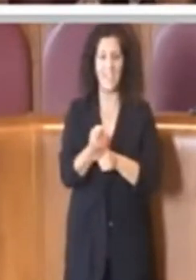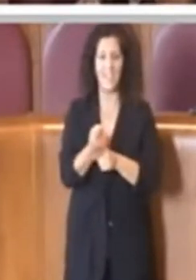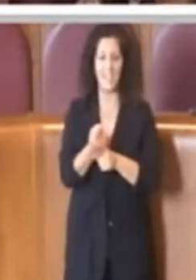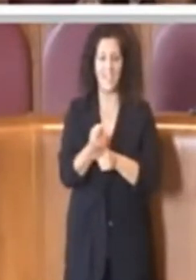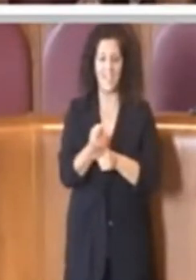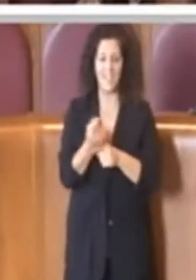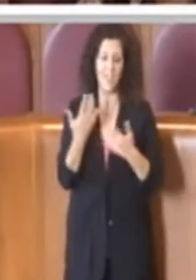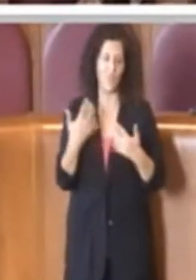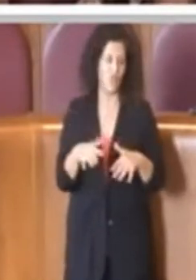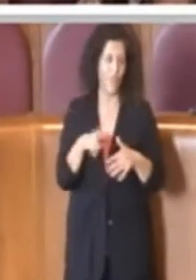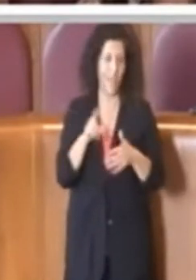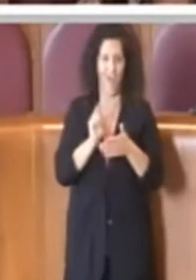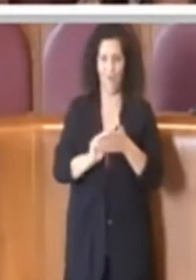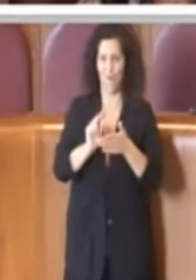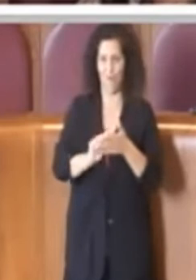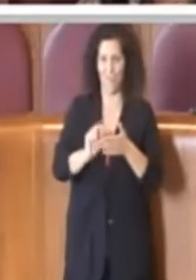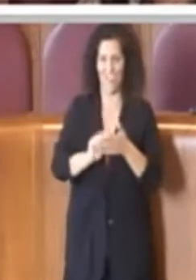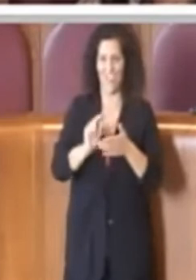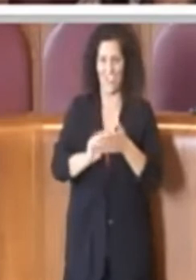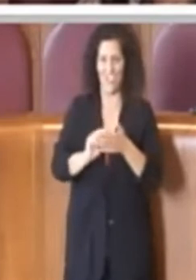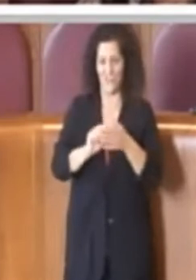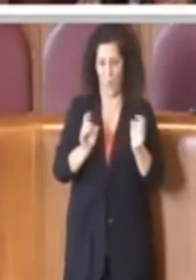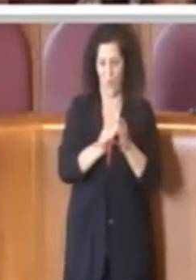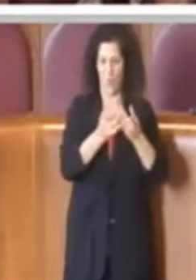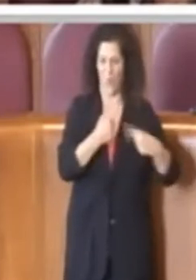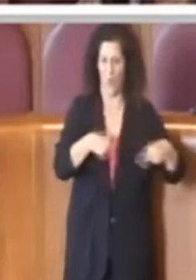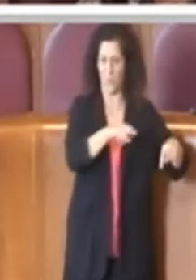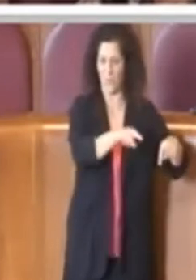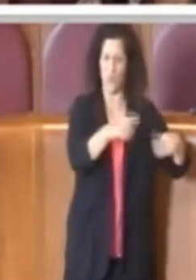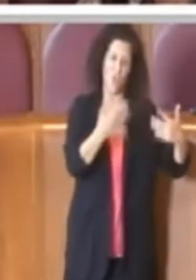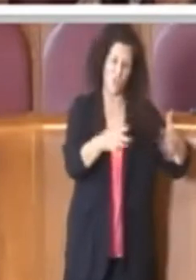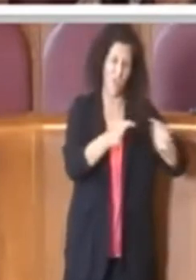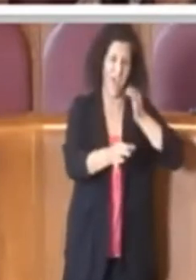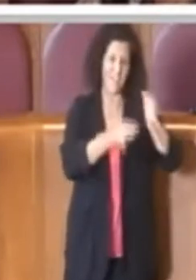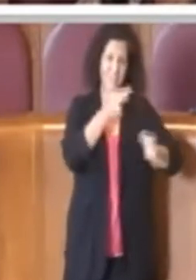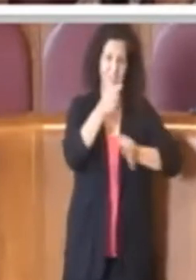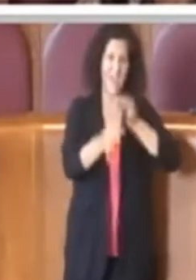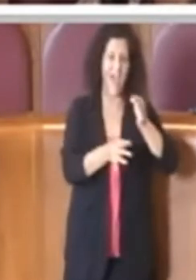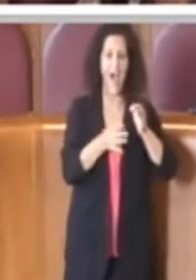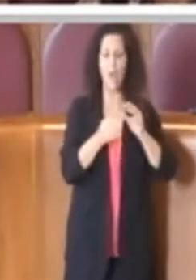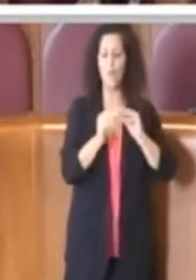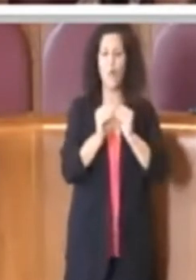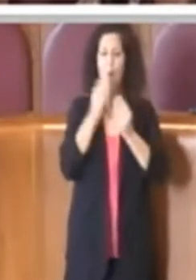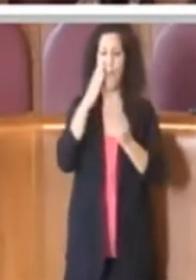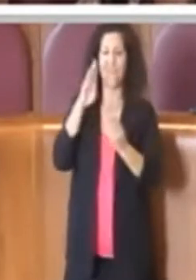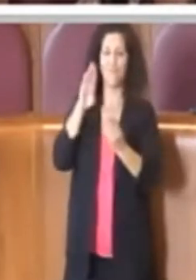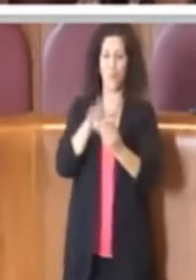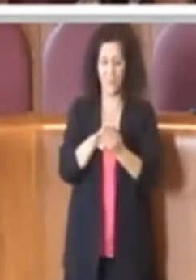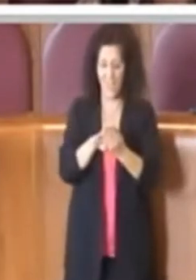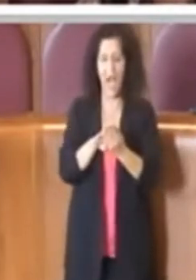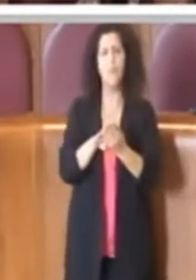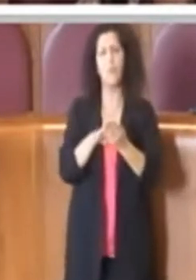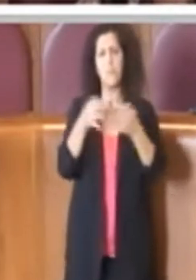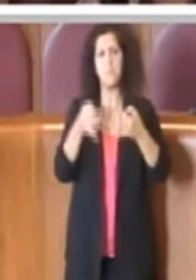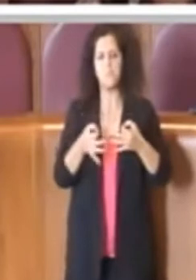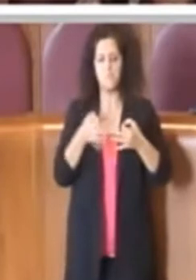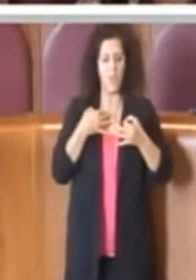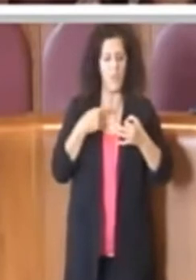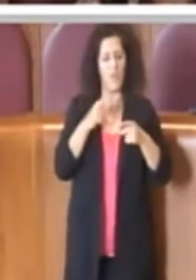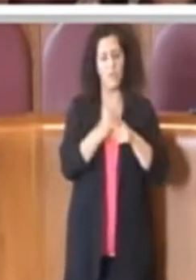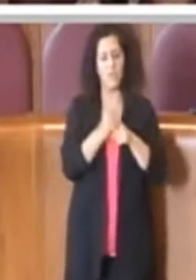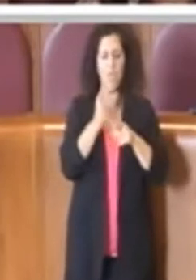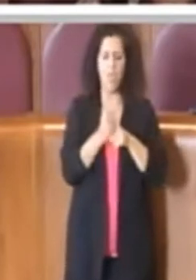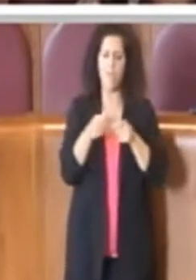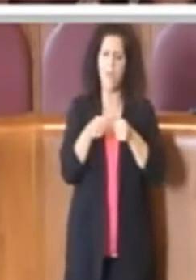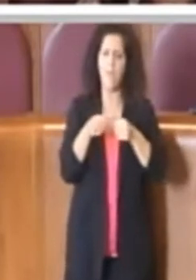illustrato dagli uffici in commissione, cioè quello di creare uno strato trasversale a tutte quante